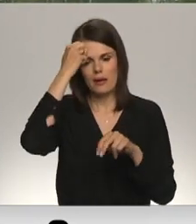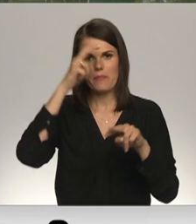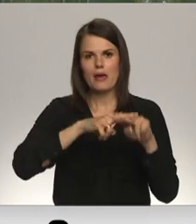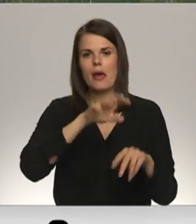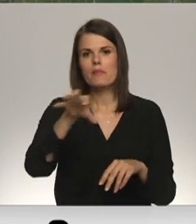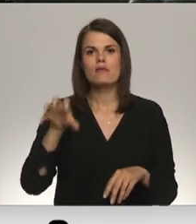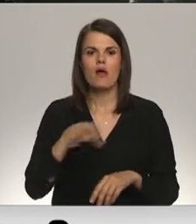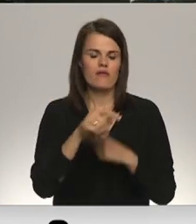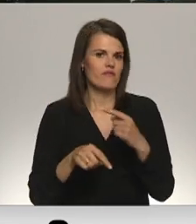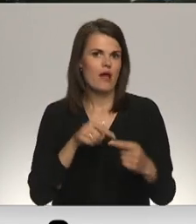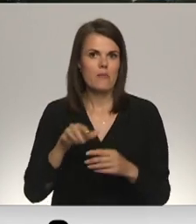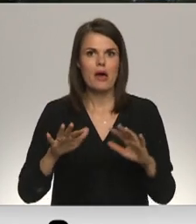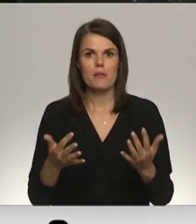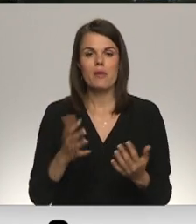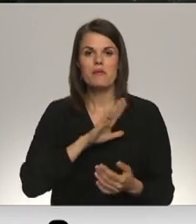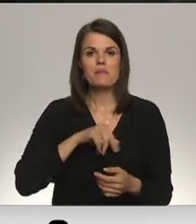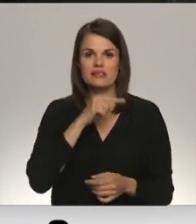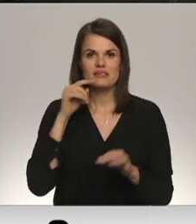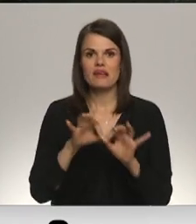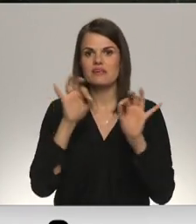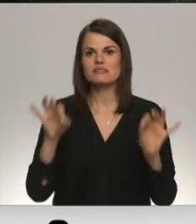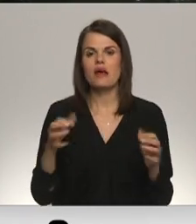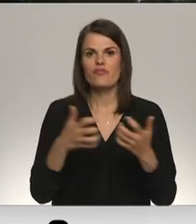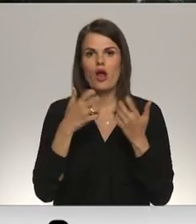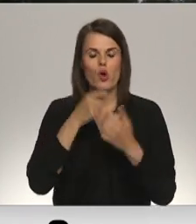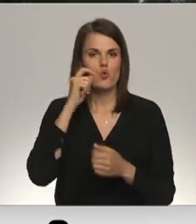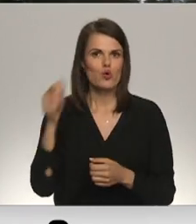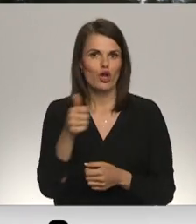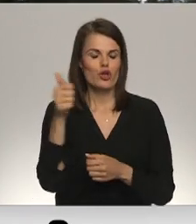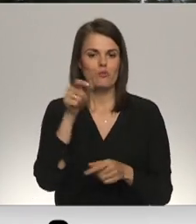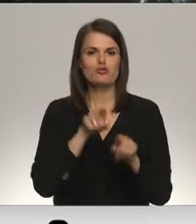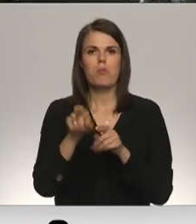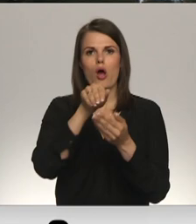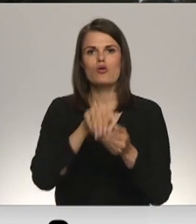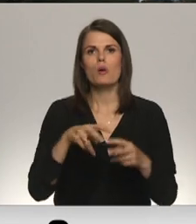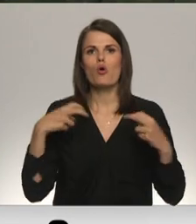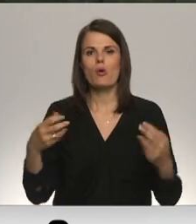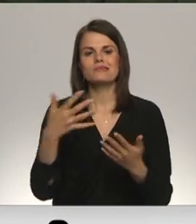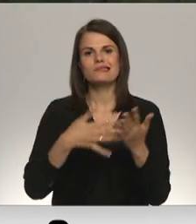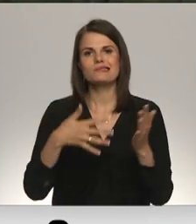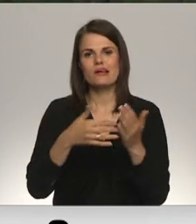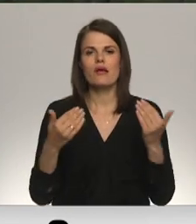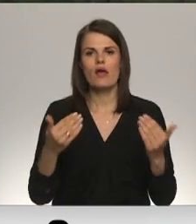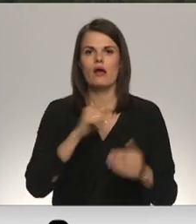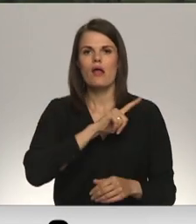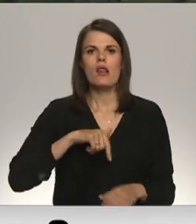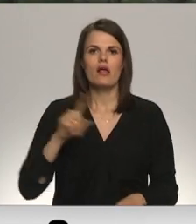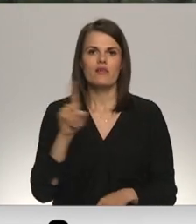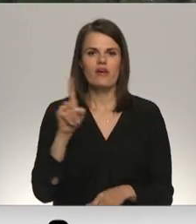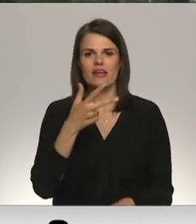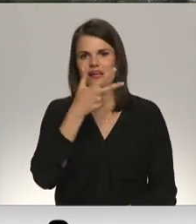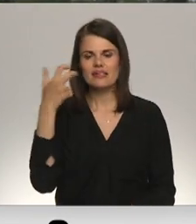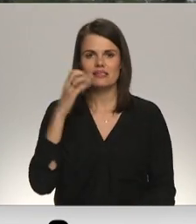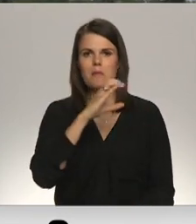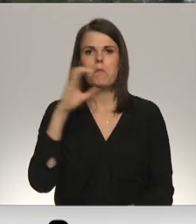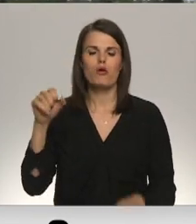aktuāls bijis vienmēr, bet nu pēc Krievijas sāktā kara Ukrainā, jo īpaši. Brāļu kapu komiteja saskaitīs, ka šobrīd Latvijā ir vairāk nekā 300